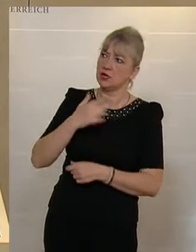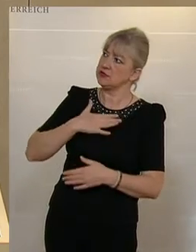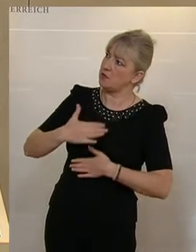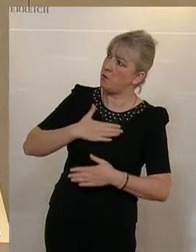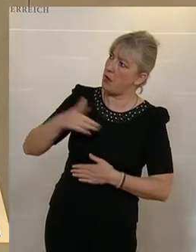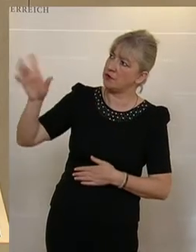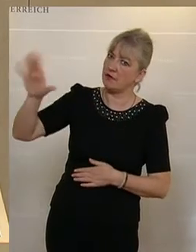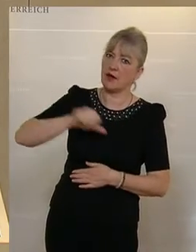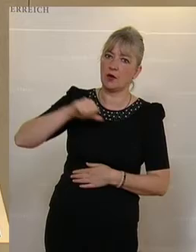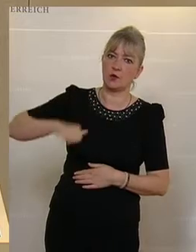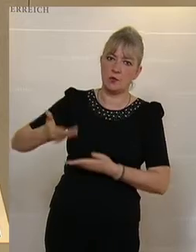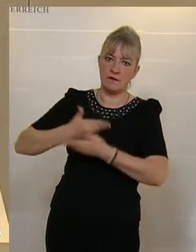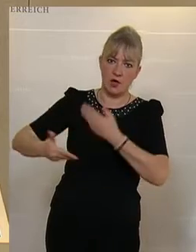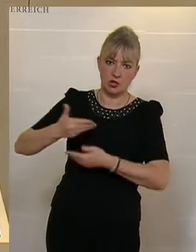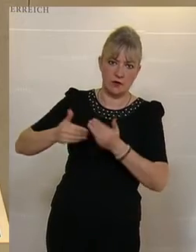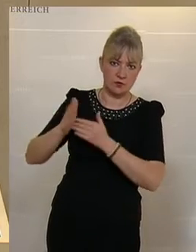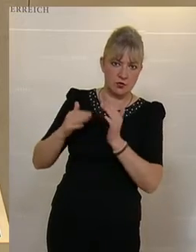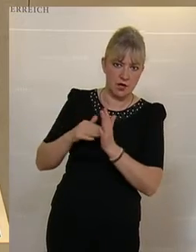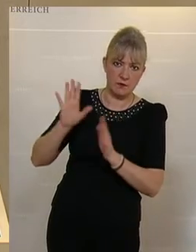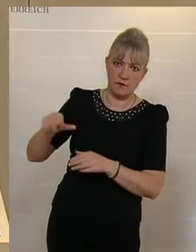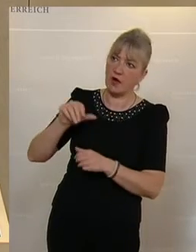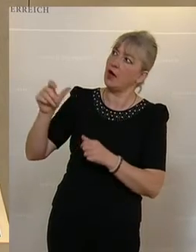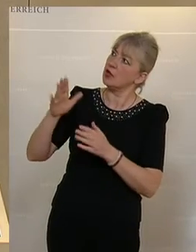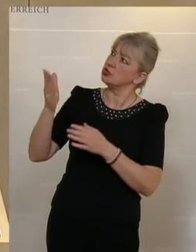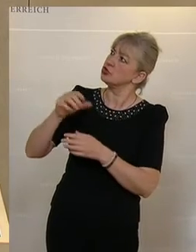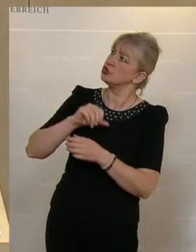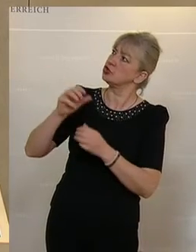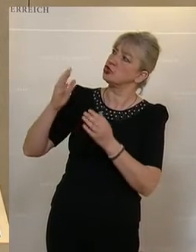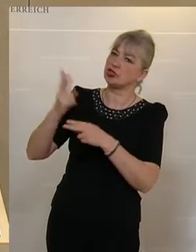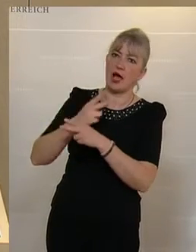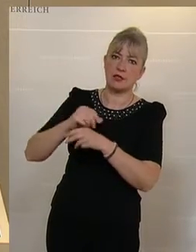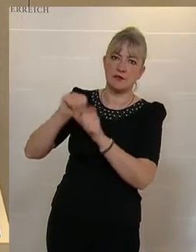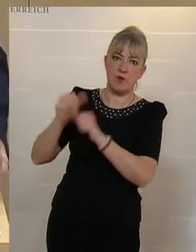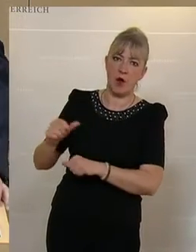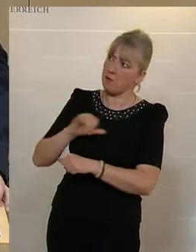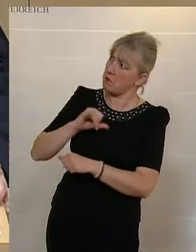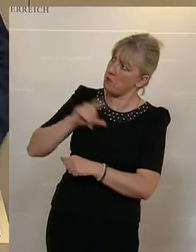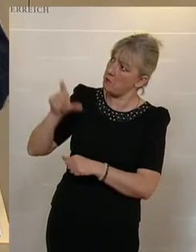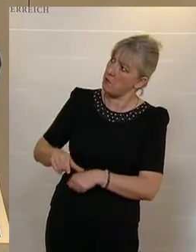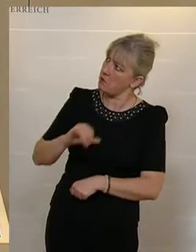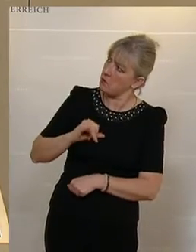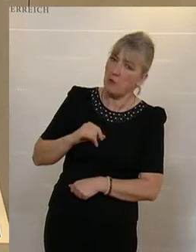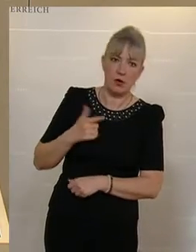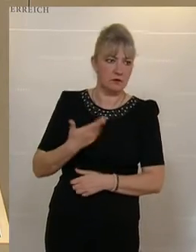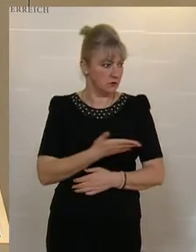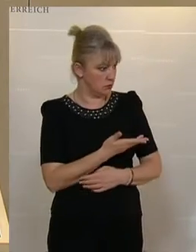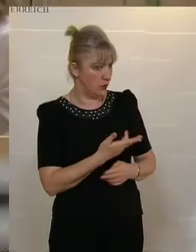für das chinesische Wirtschaftssystem und für die chinesische Staatsform erkennen lässt, Interessant, dass ein westlicher Politiker